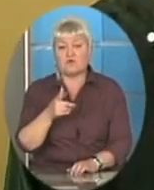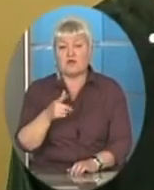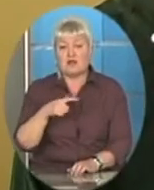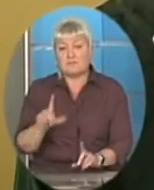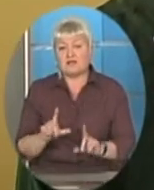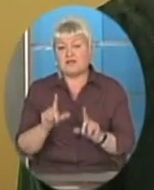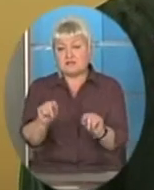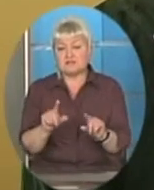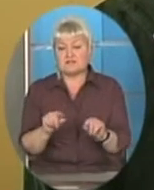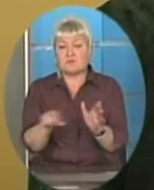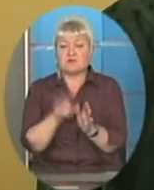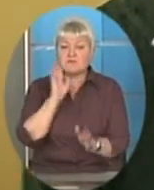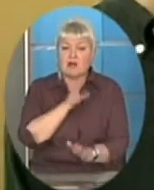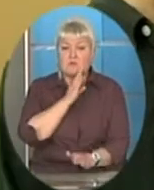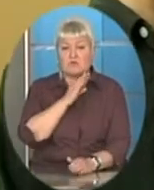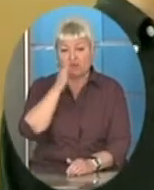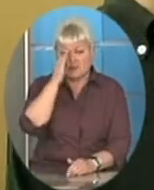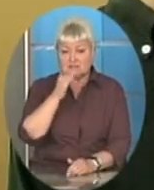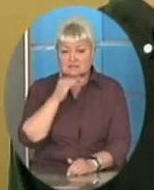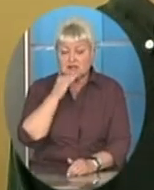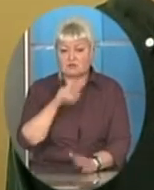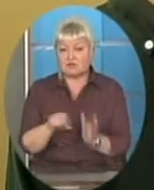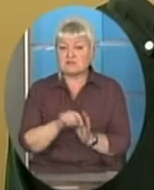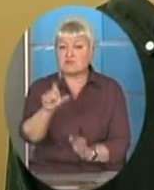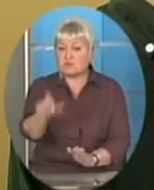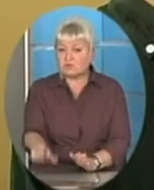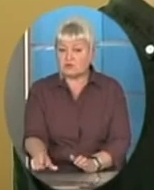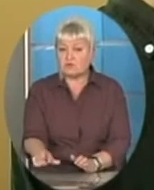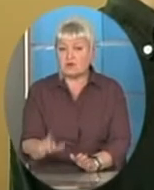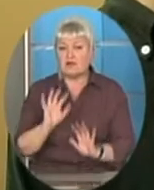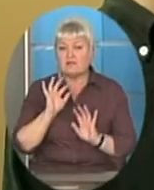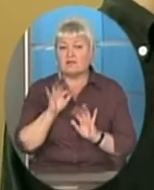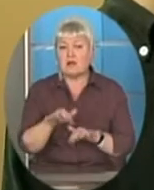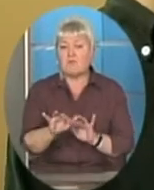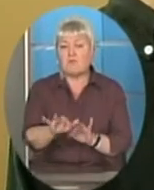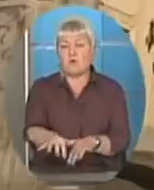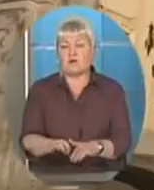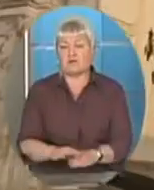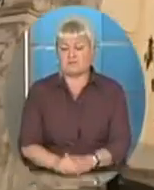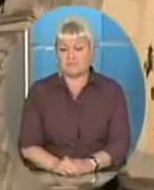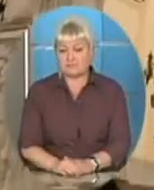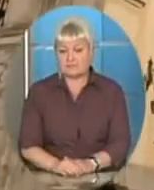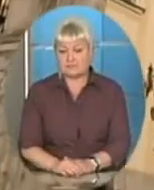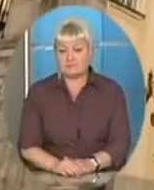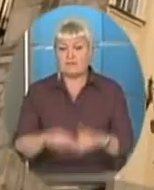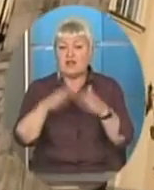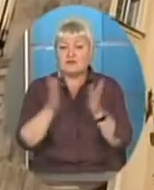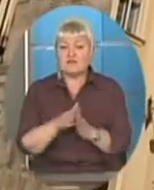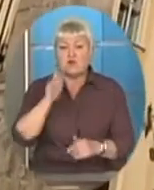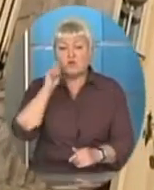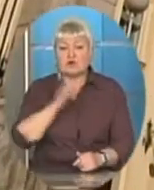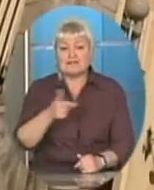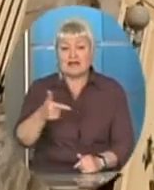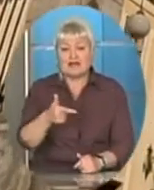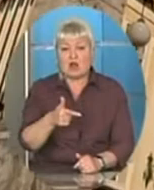з мамою, з родиною на море, взагалі подорожувати. Загалом, Українська